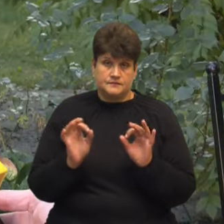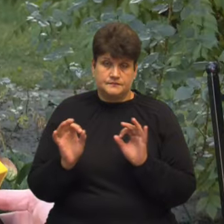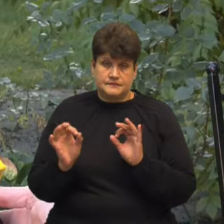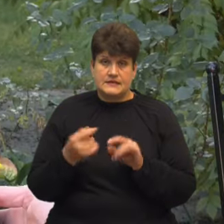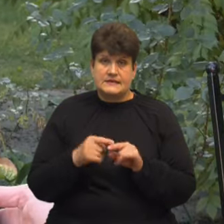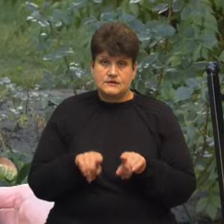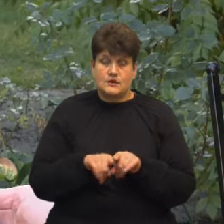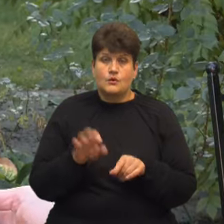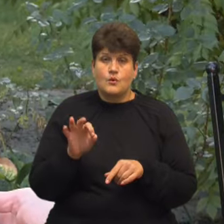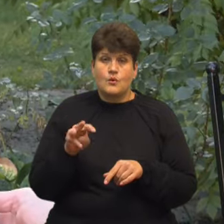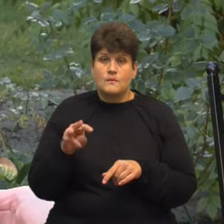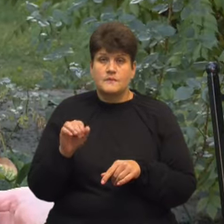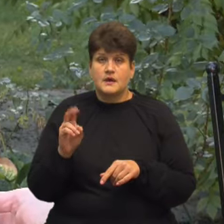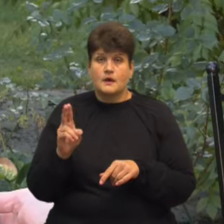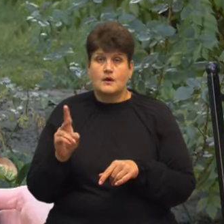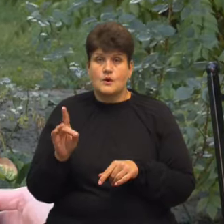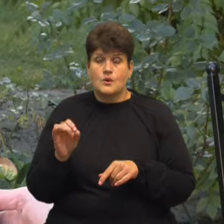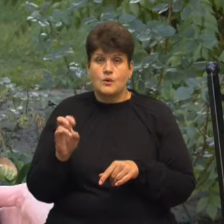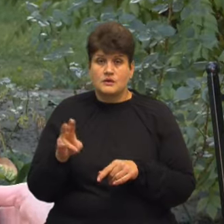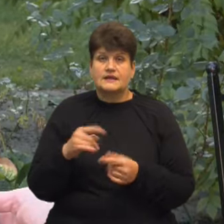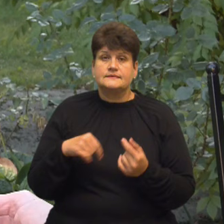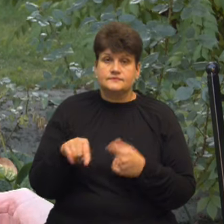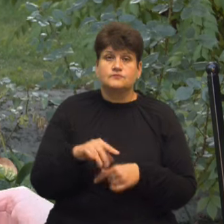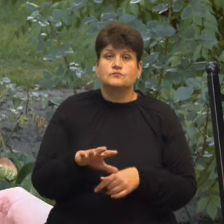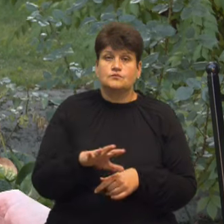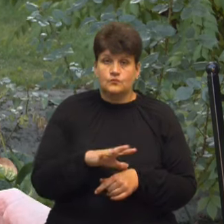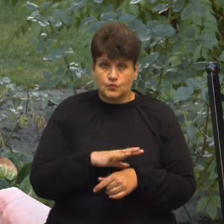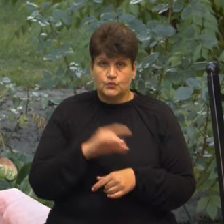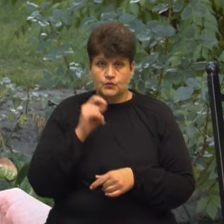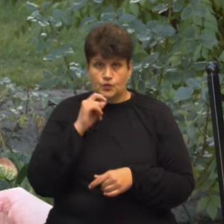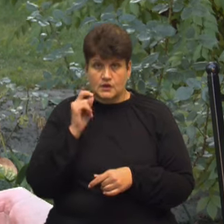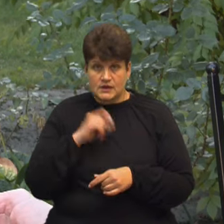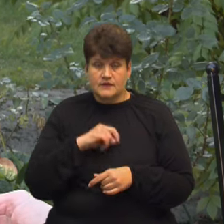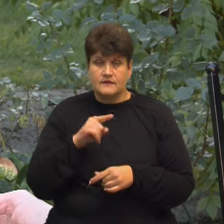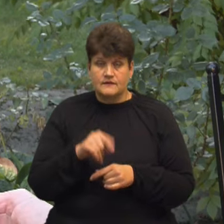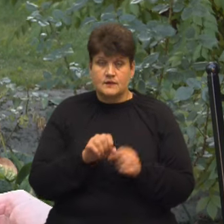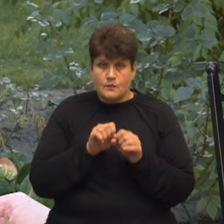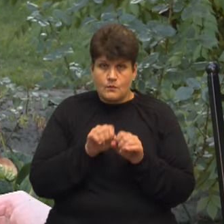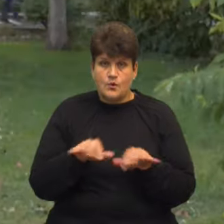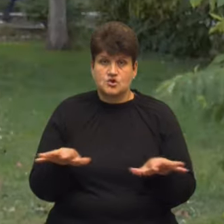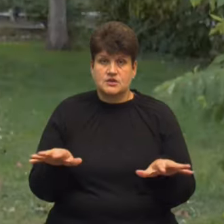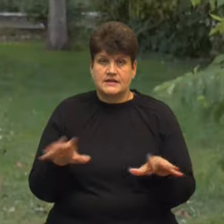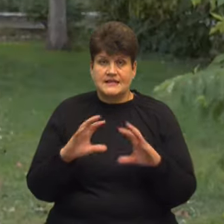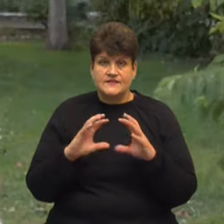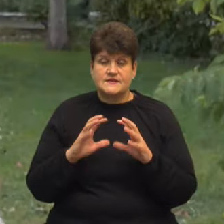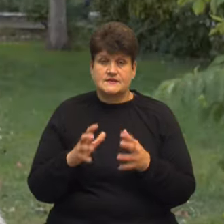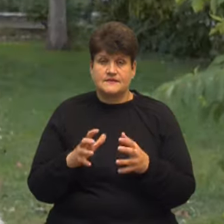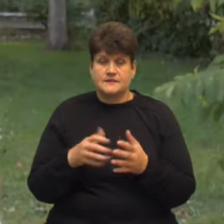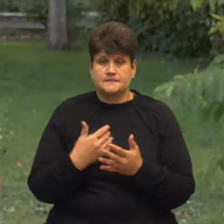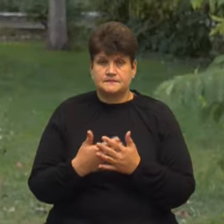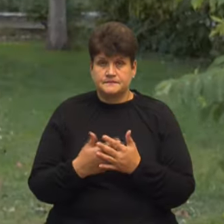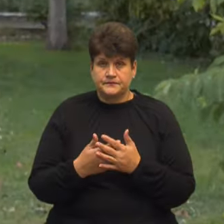той самий омікрон, який і циркульвав в Україні, він саме поширений є в світі Симптоми